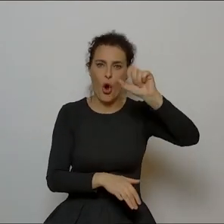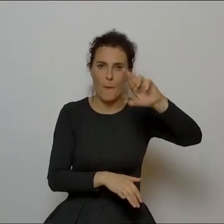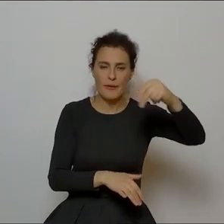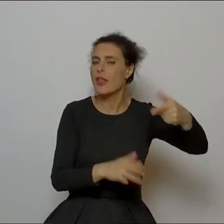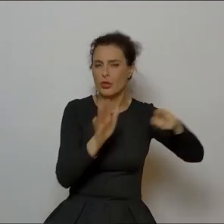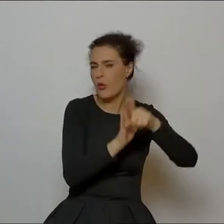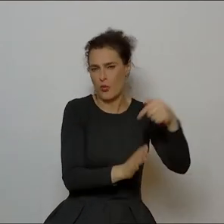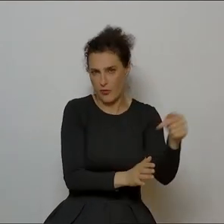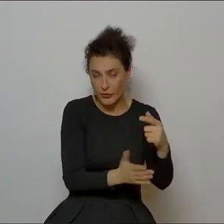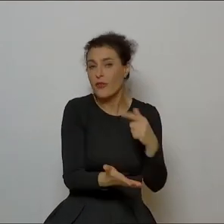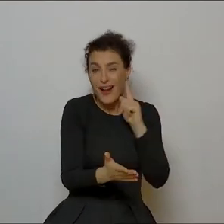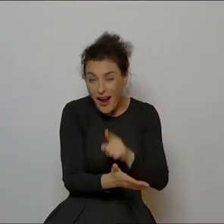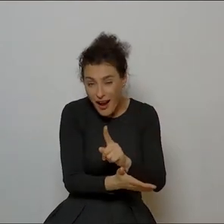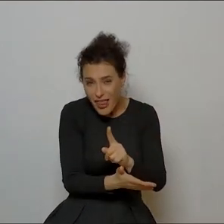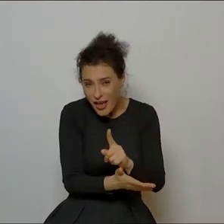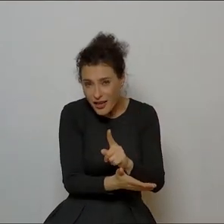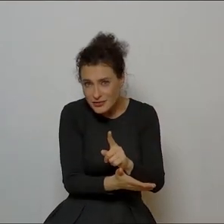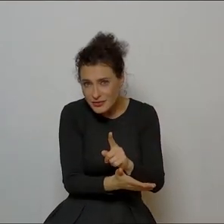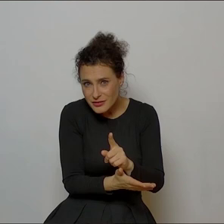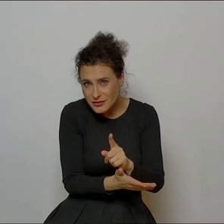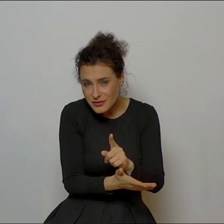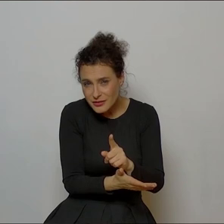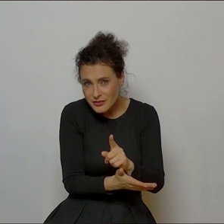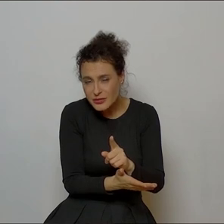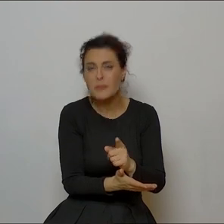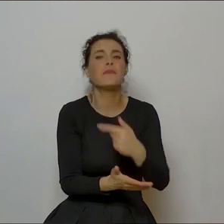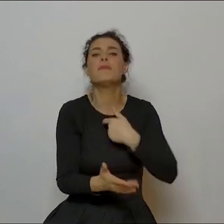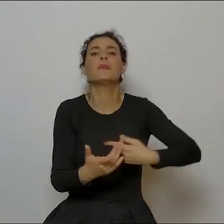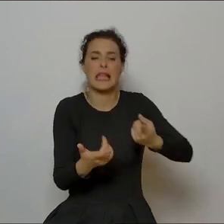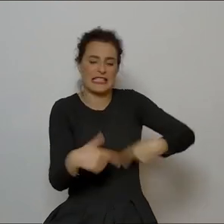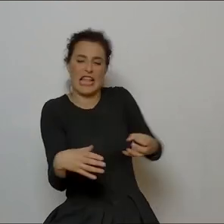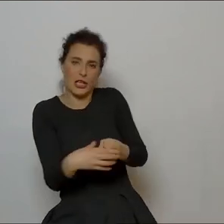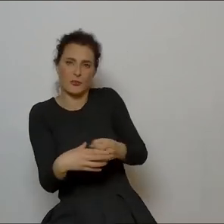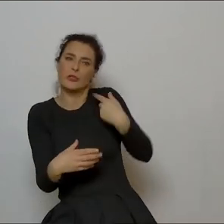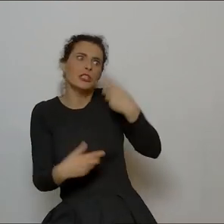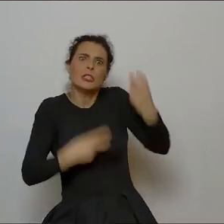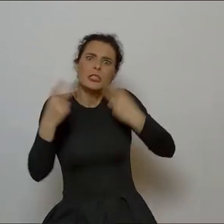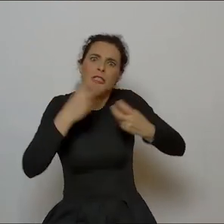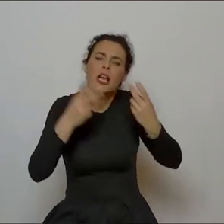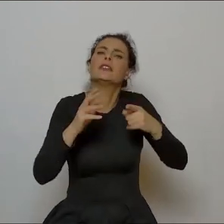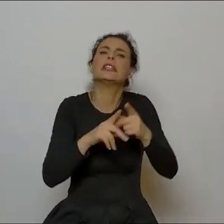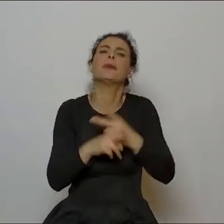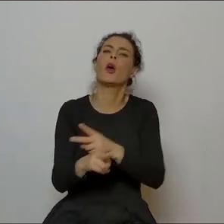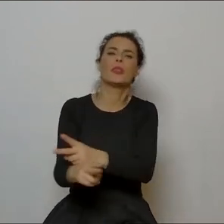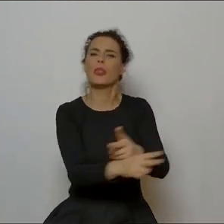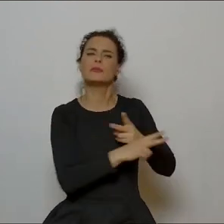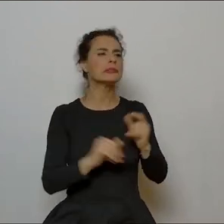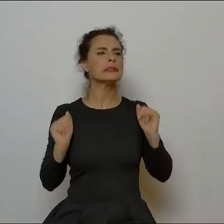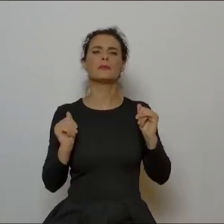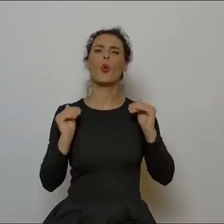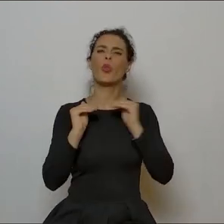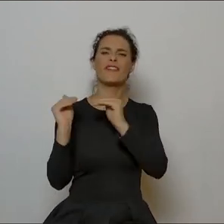obowiązkowa, ale my z zespołem doszliśmy do tego, że chcielibyśmy zrobić Norwida, bo szukaliśmy literatury uniwersalnej, którą można